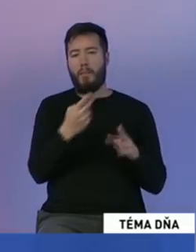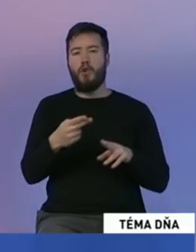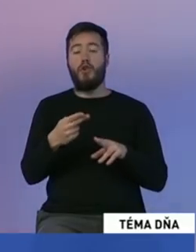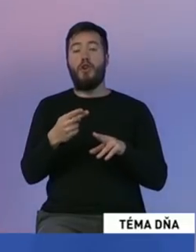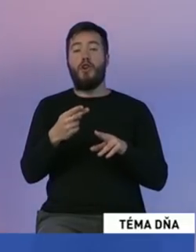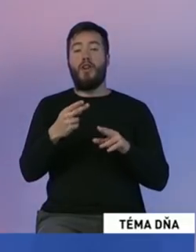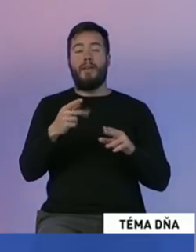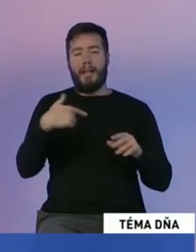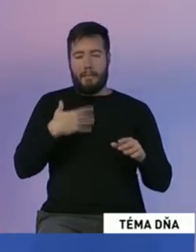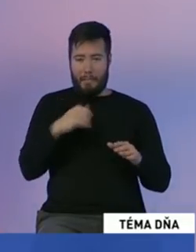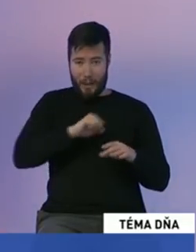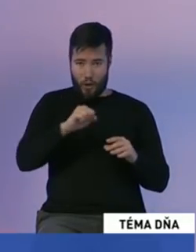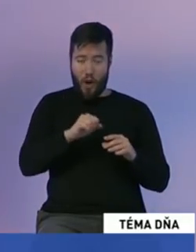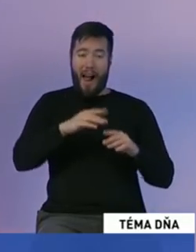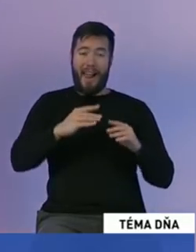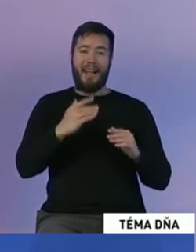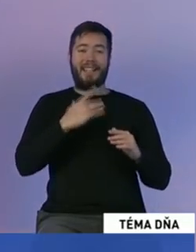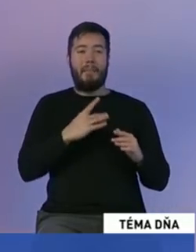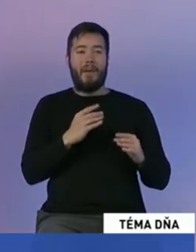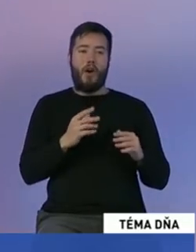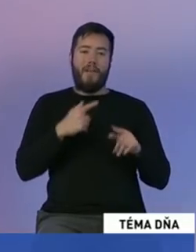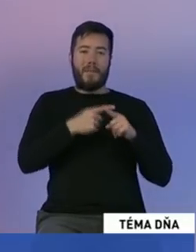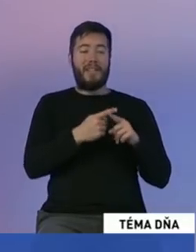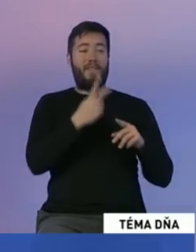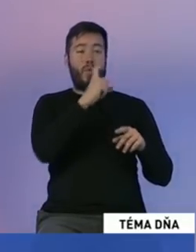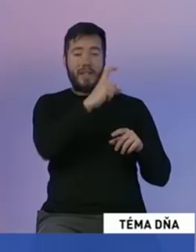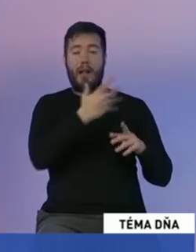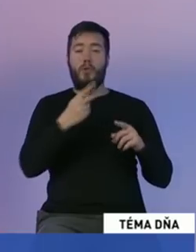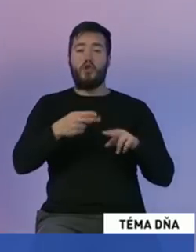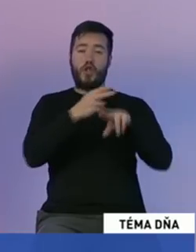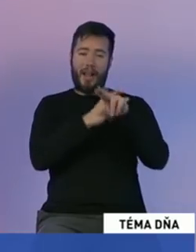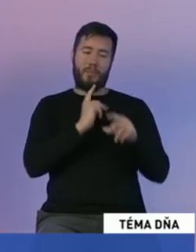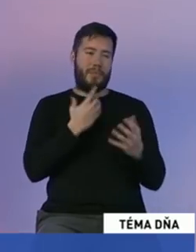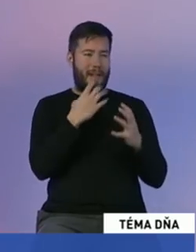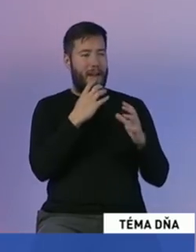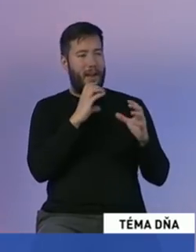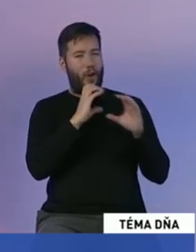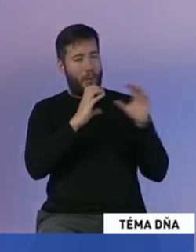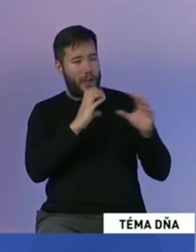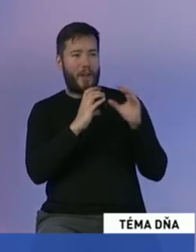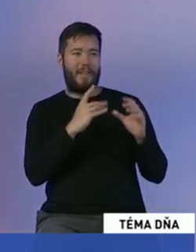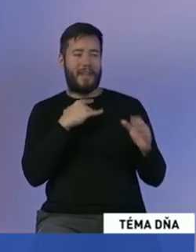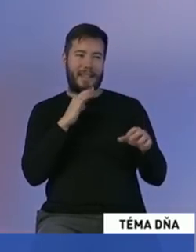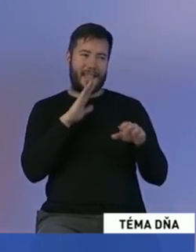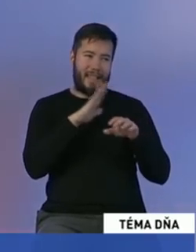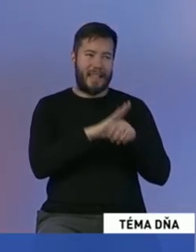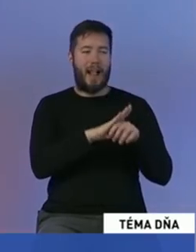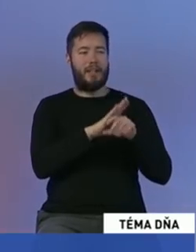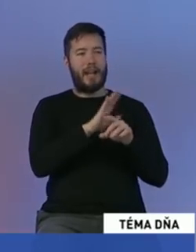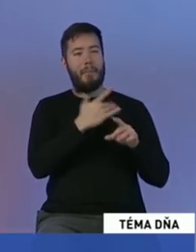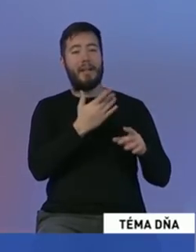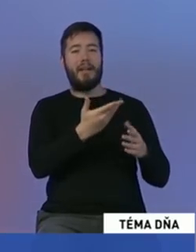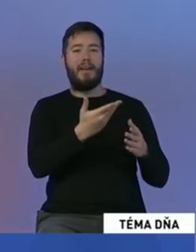musíme rucho s nimi viacej komunikovať, musíme viacej tlačiť na nich, aby tie veci boli vyriešené v našom meste.